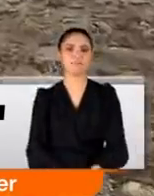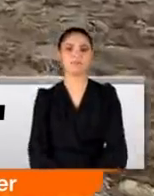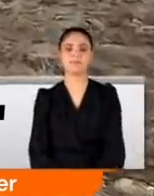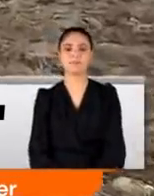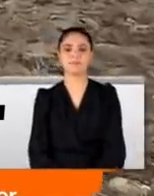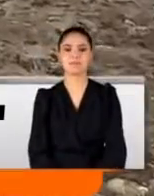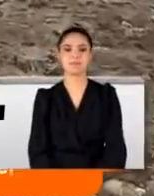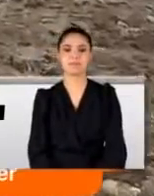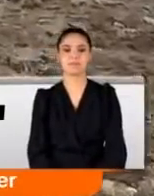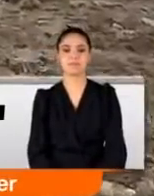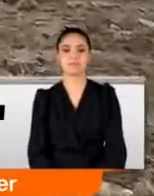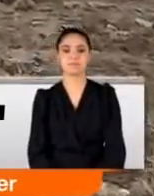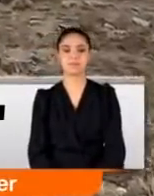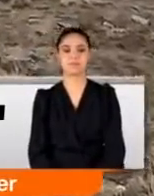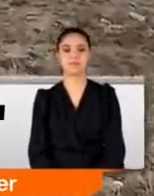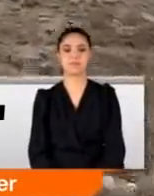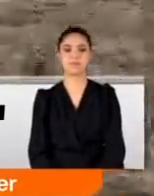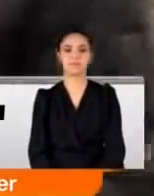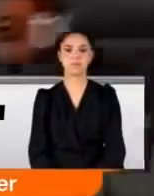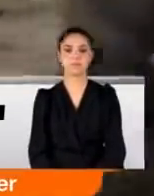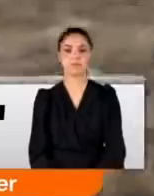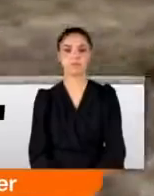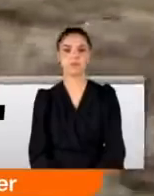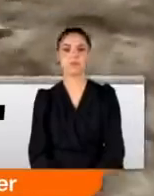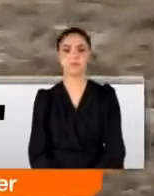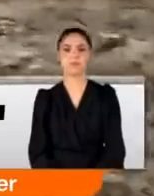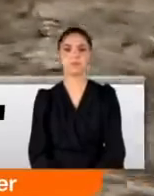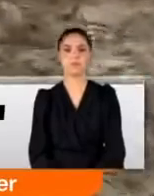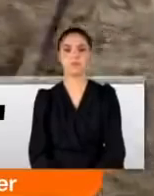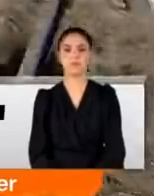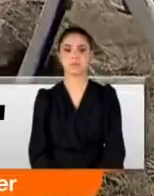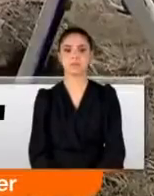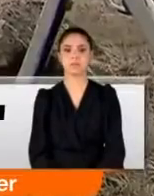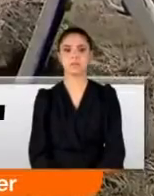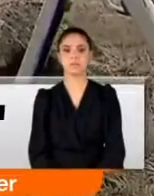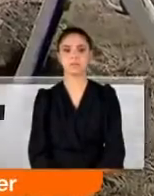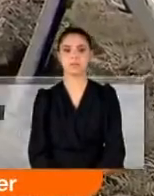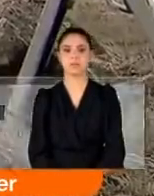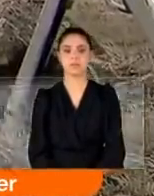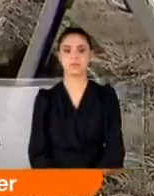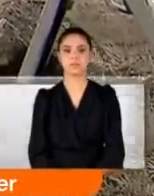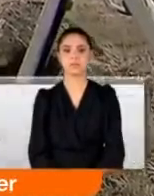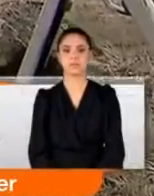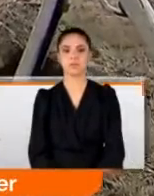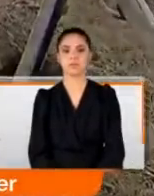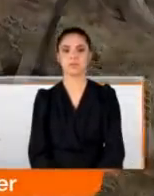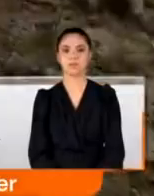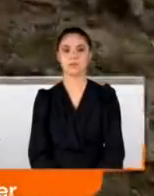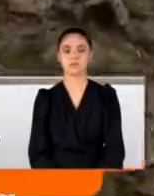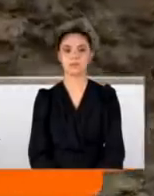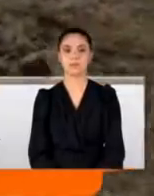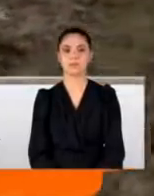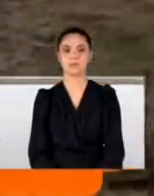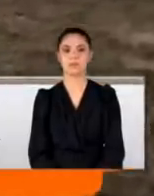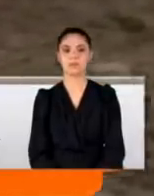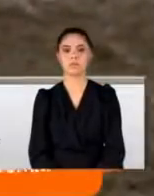Tatbikatın en özel anlarından birindeyiz şu anda. Keskin nişancı atışları yapılmaya başlandı. En yakın hedef 900 metrede